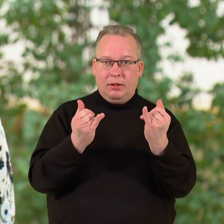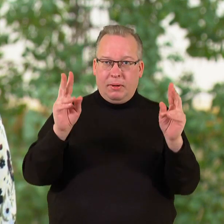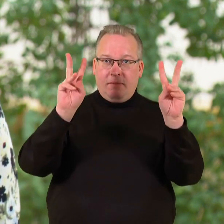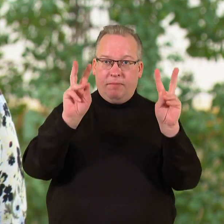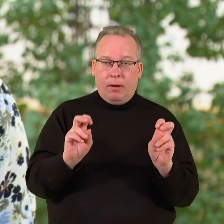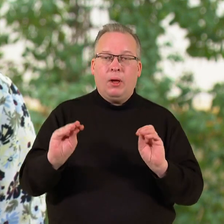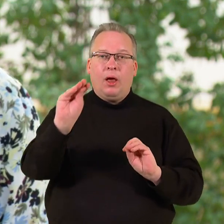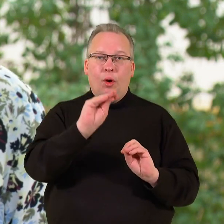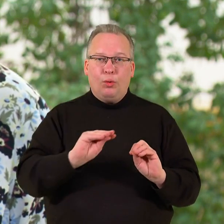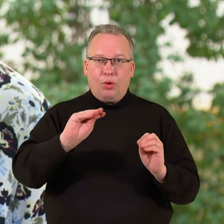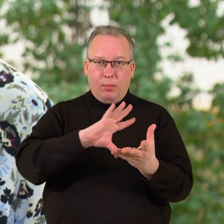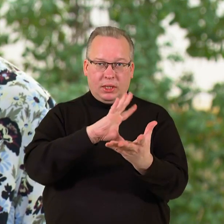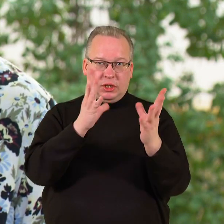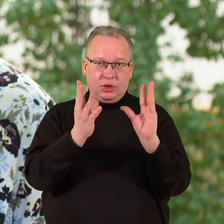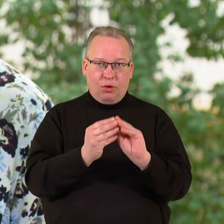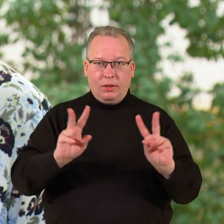Europos koncepciją.